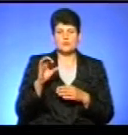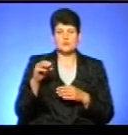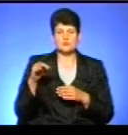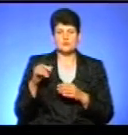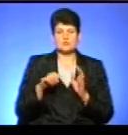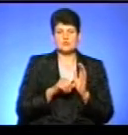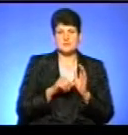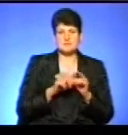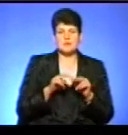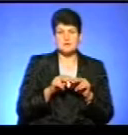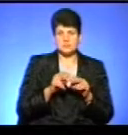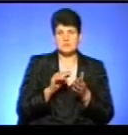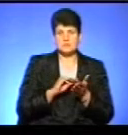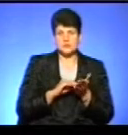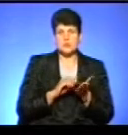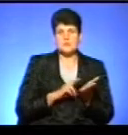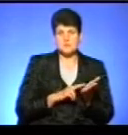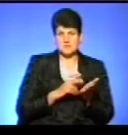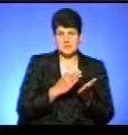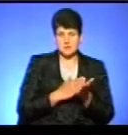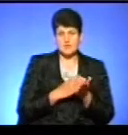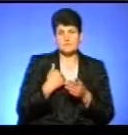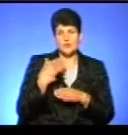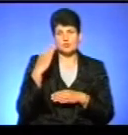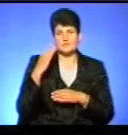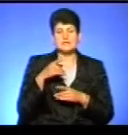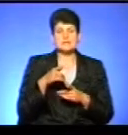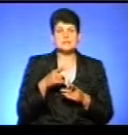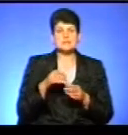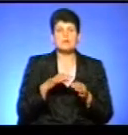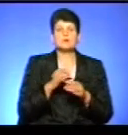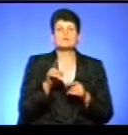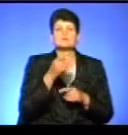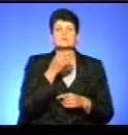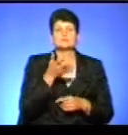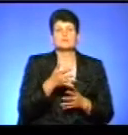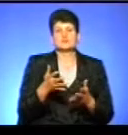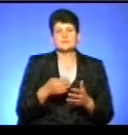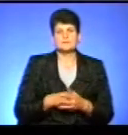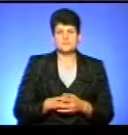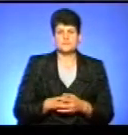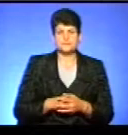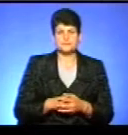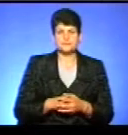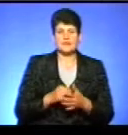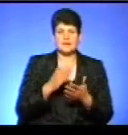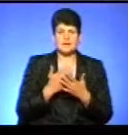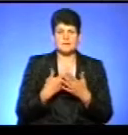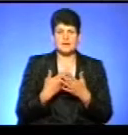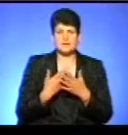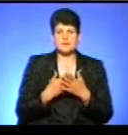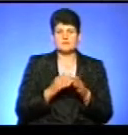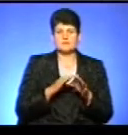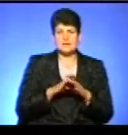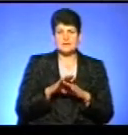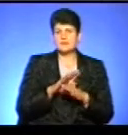з паспортом, де має бути місце вашої реєстрації в місті Тернополі і проголосувати за проєкти, які вам найбільше подобаються. – Є приклади реалізованих проєктів, є